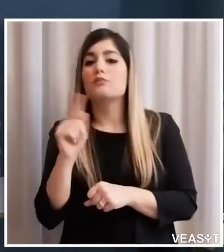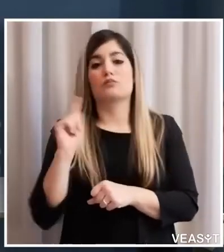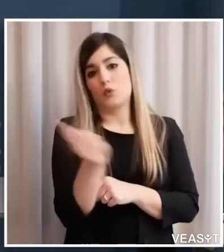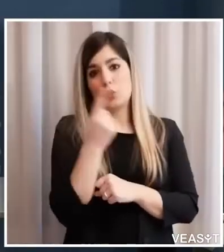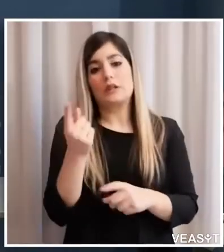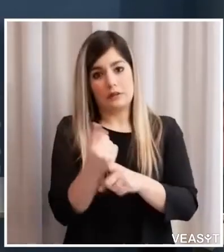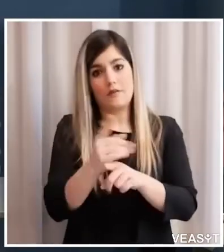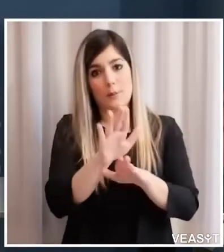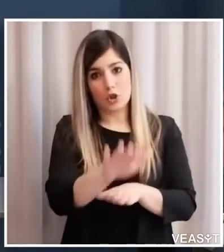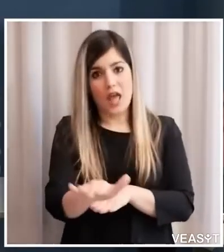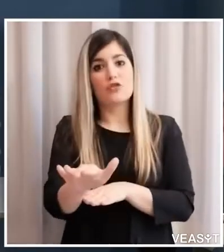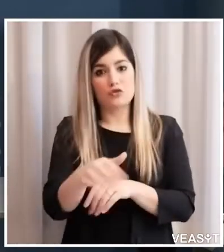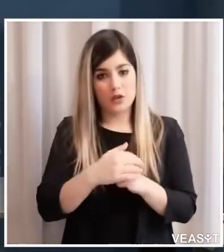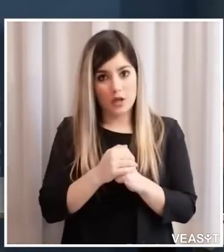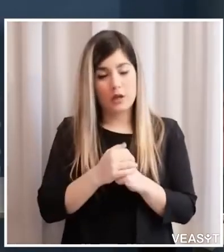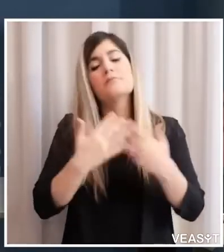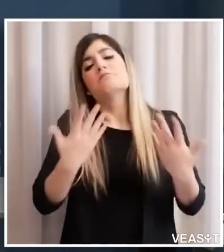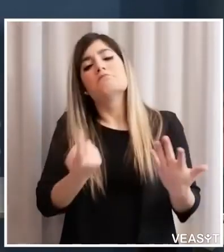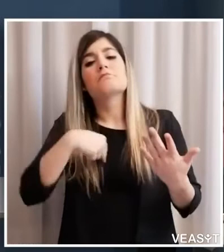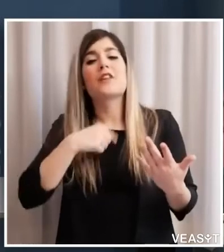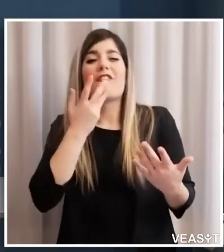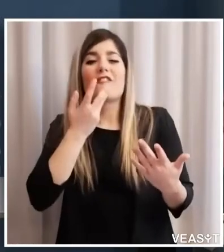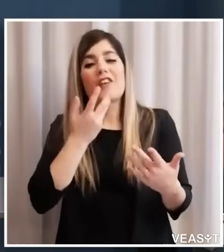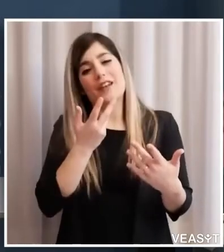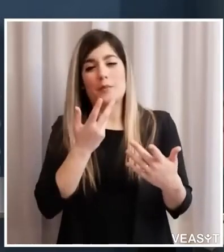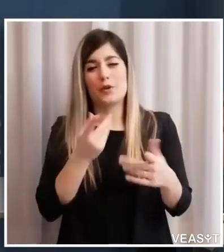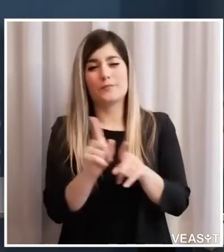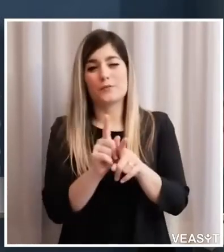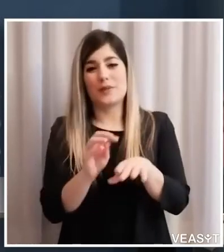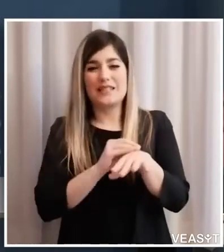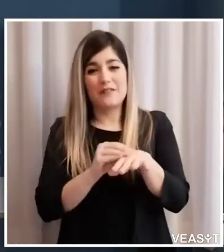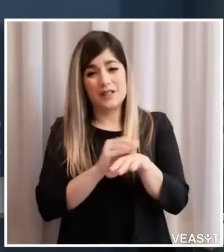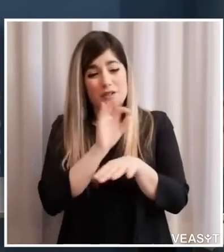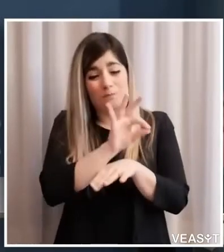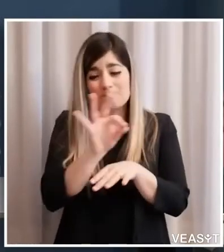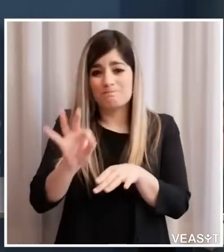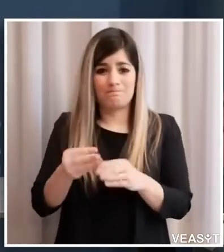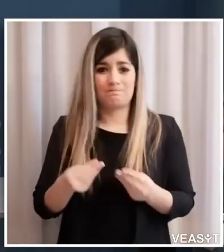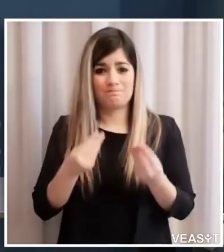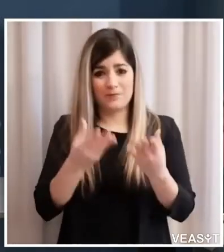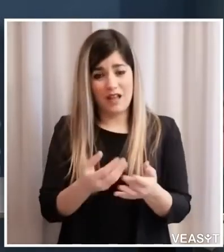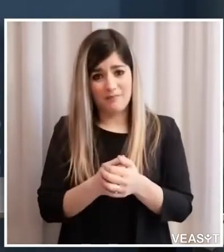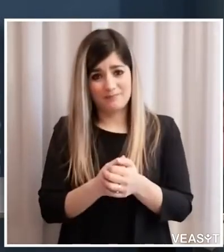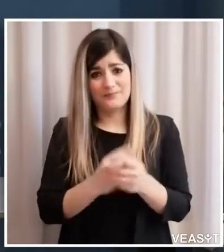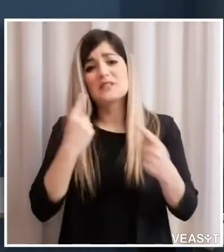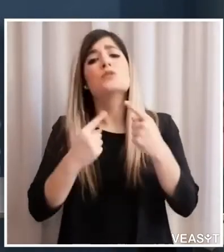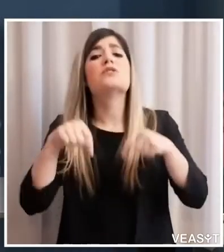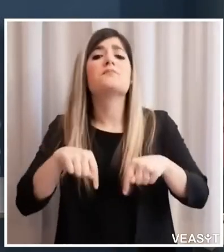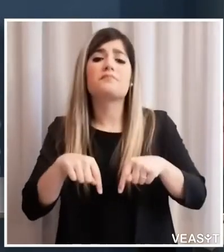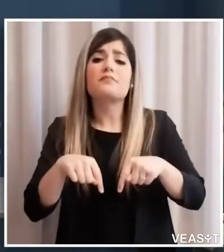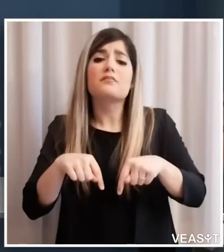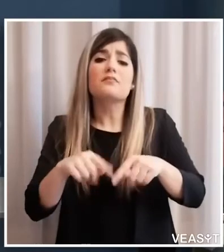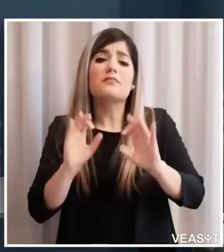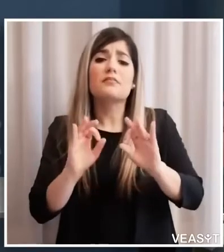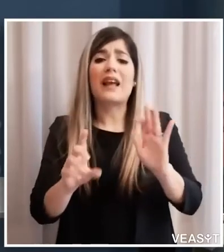poter dare un qualche servizio la situazione attuale è così che i decreti statali non